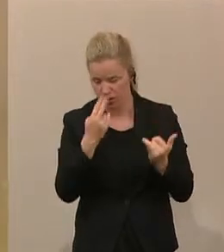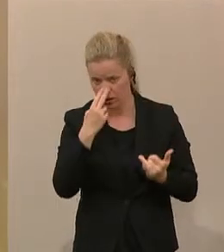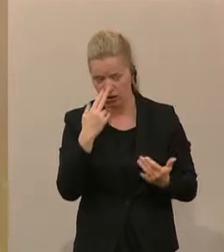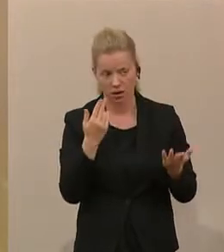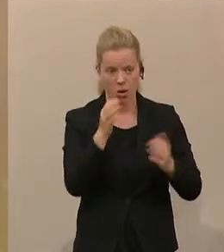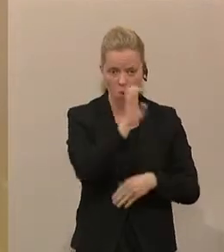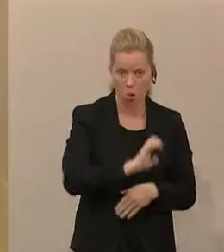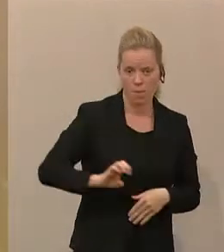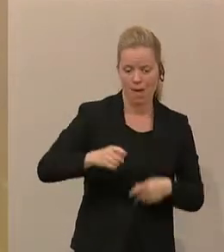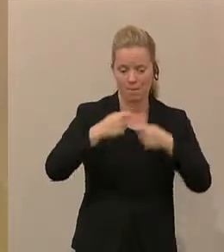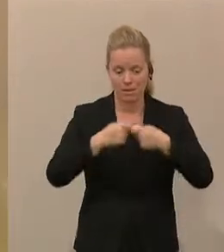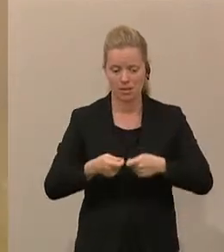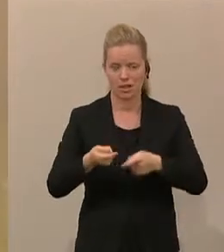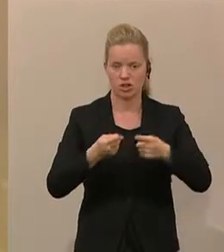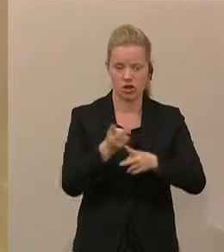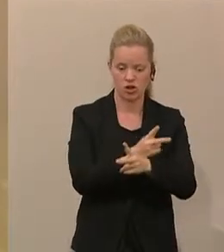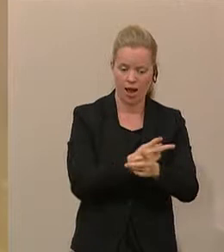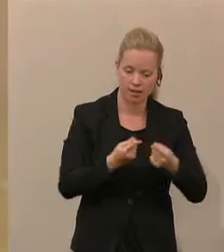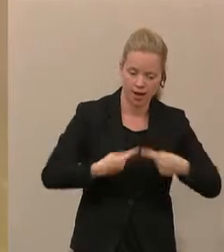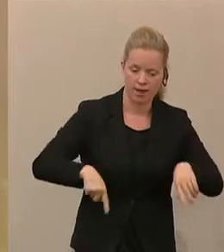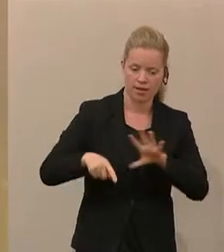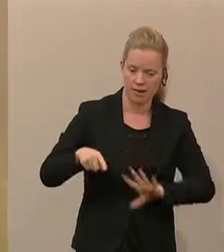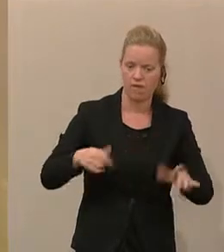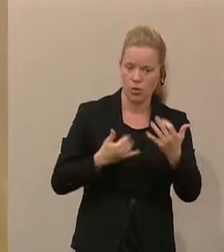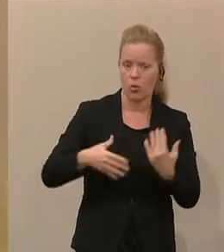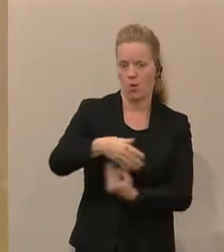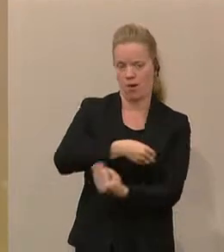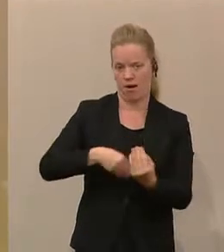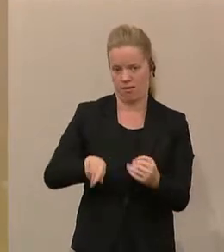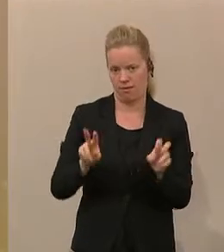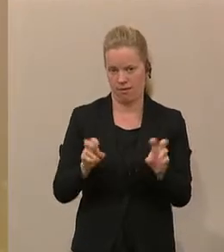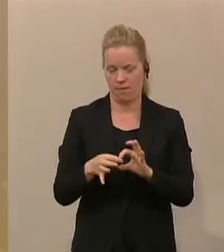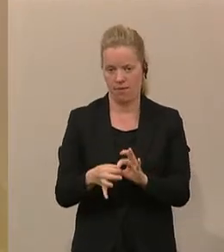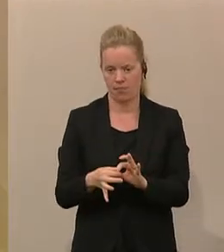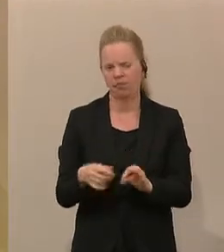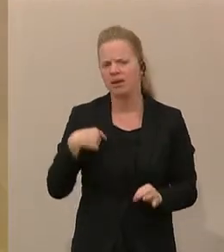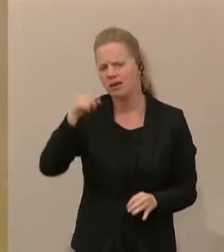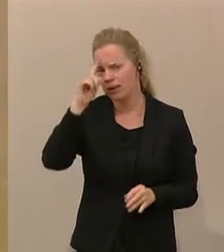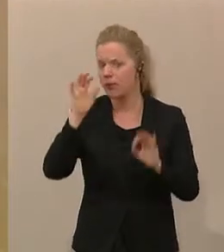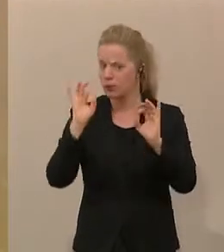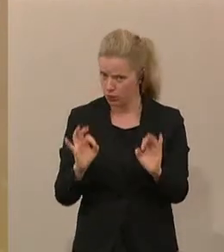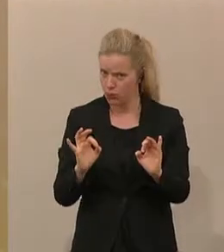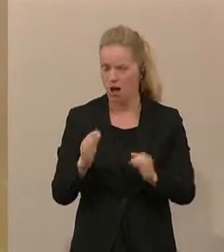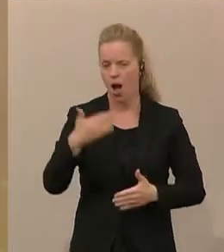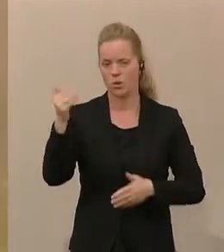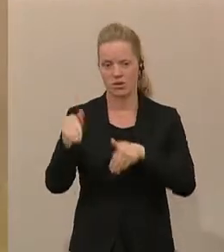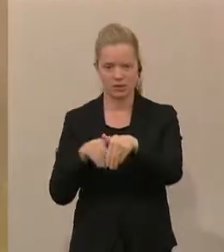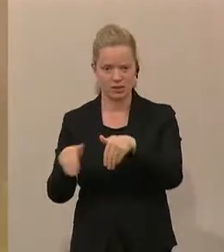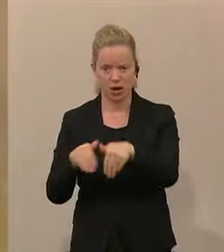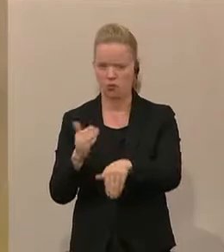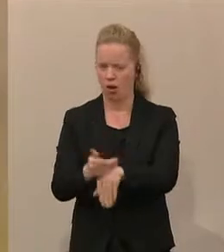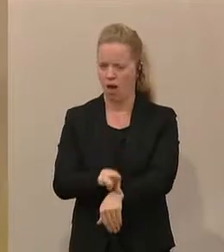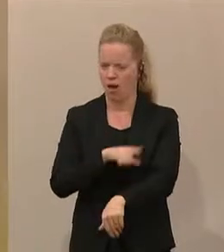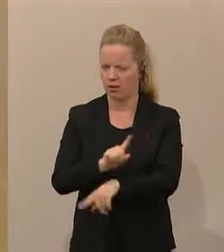die Mitgliedsländer der Europäischen Union hier umgehen sollen. Ich finde es gut und trefflich, dass das Außenministerium schon seit